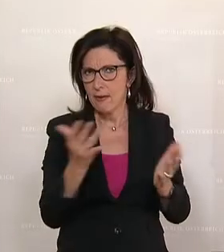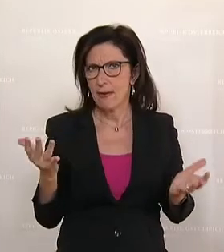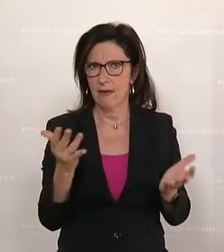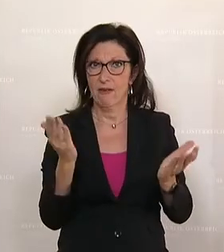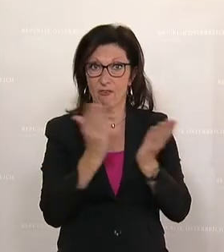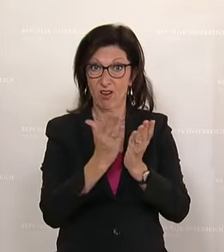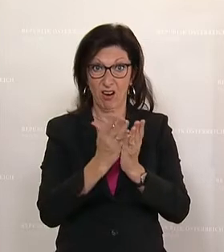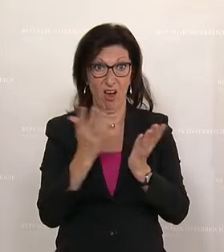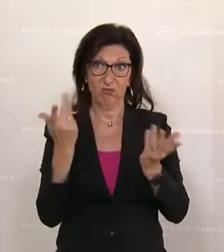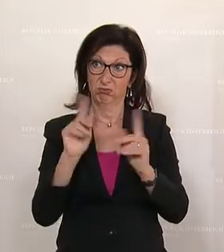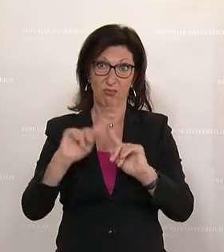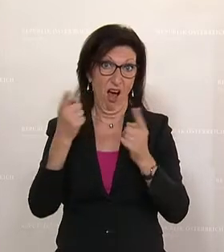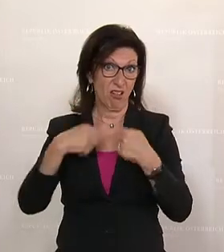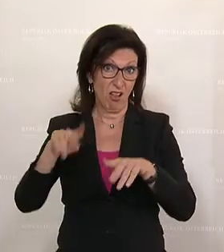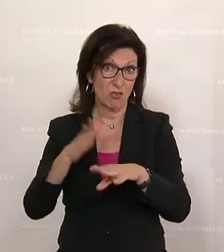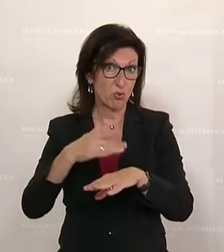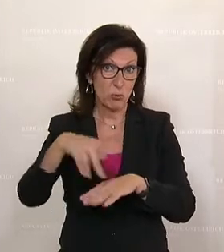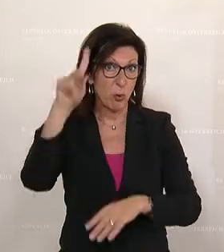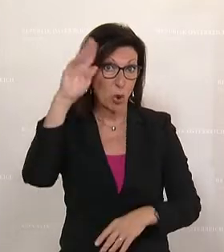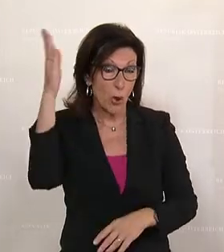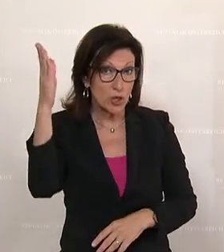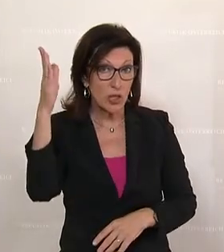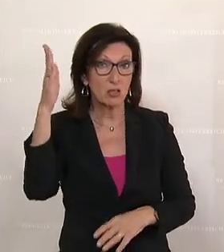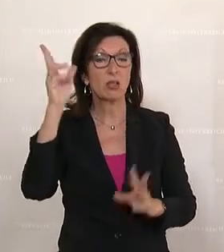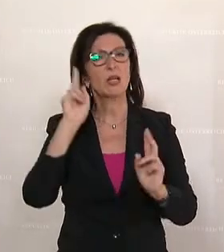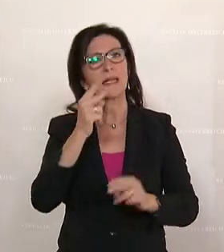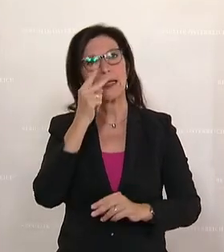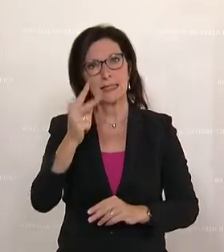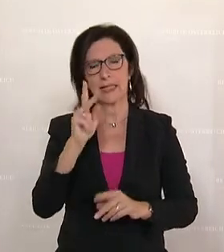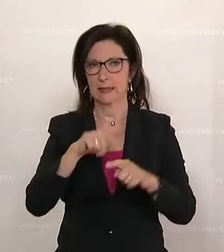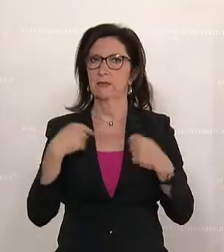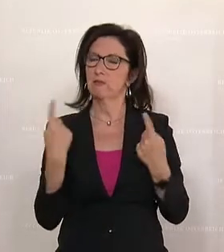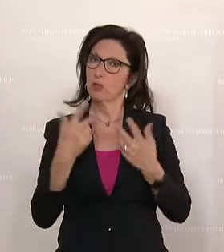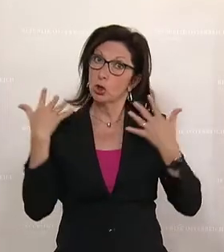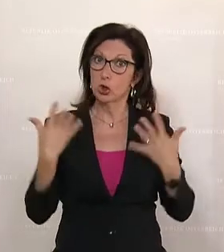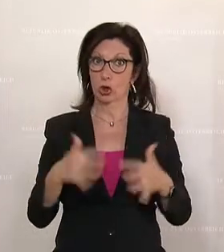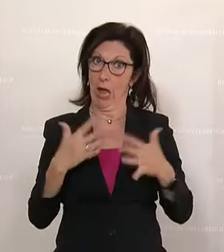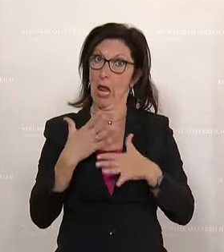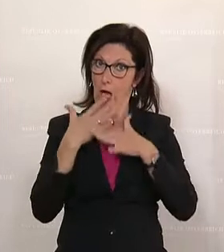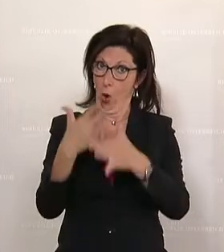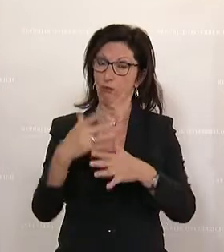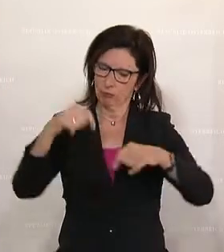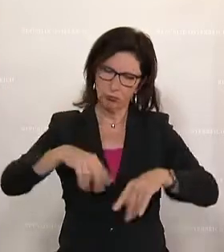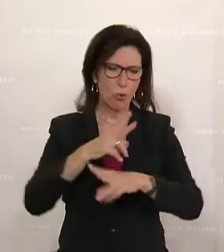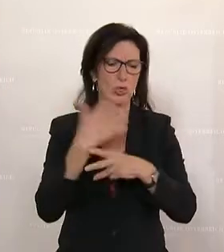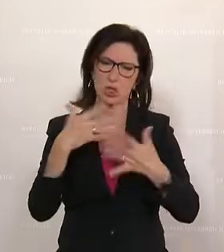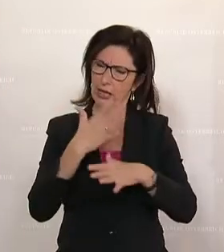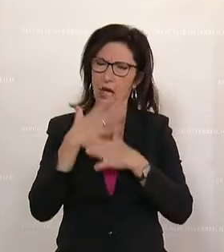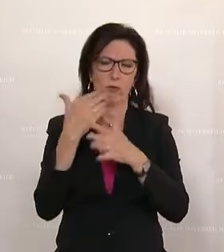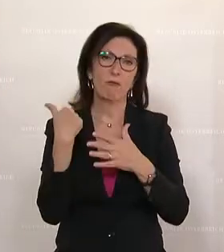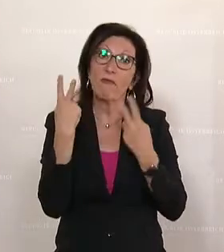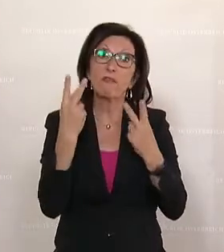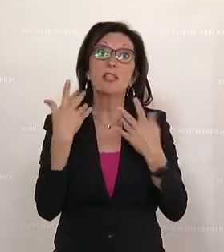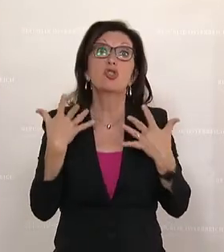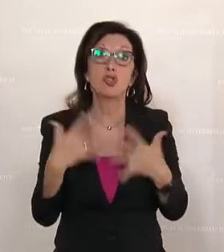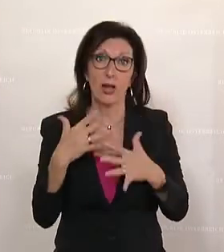Vergleich mit anderen Ländern, zum Beispiel Deutschland, hernimmt, dann sieht man, dass wir schnell und umfangreich geholfen haben. Und das ist eben sehr wichtig gewesen, schnell